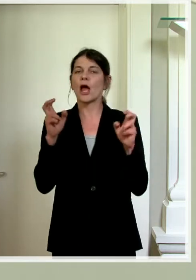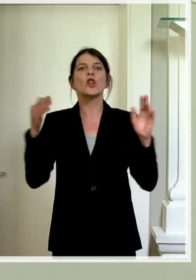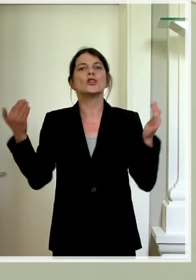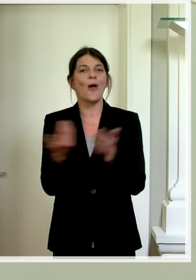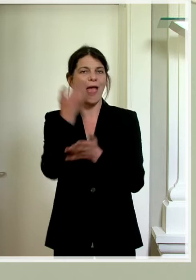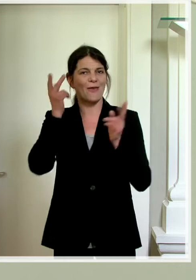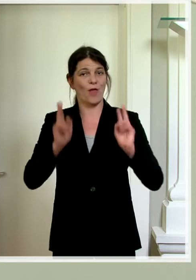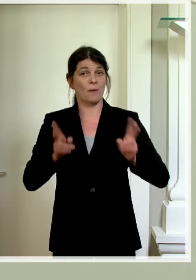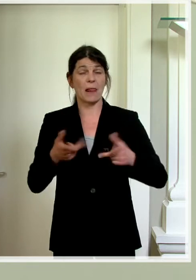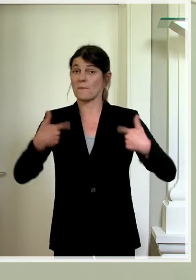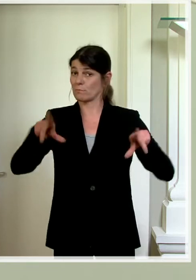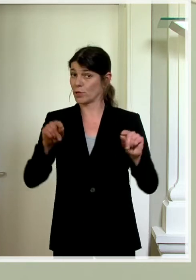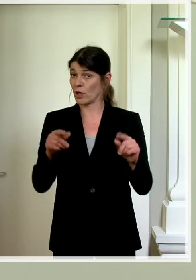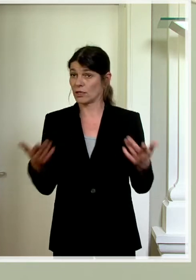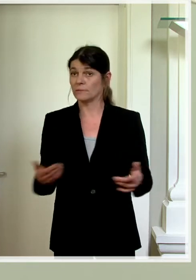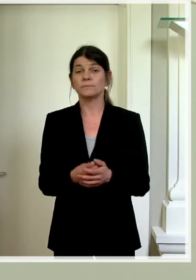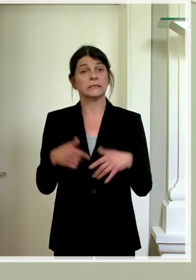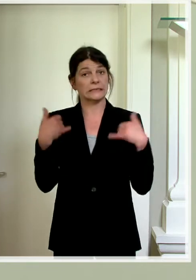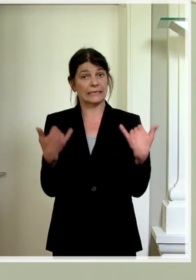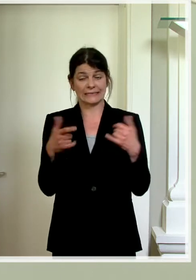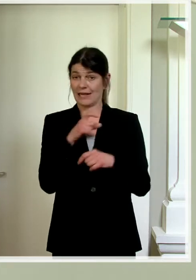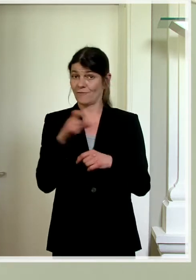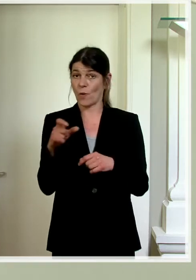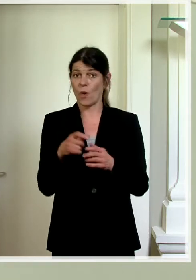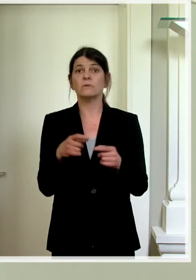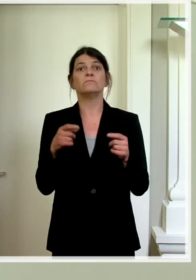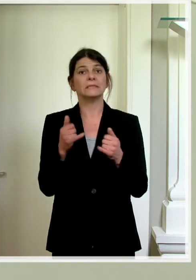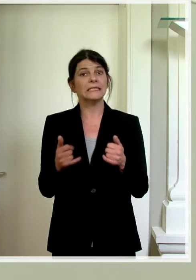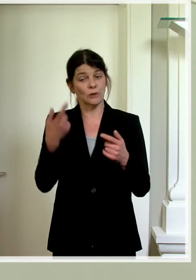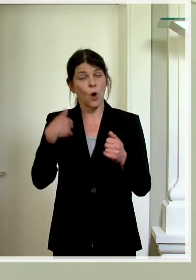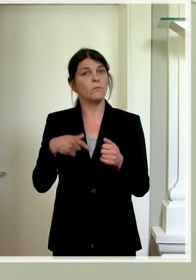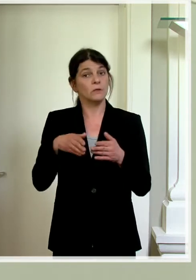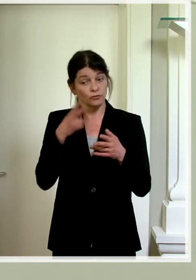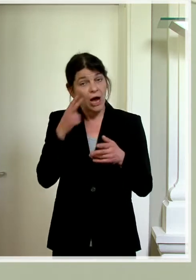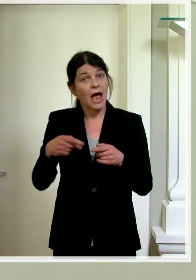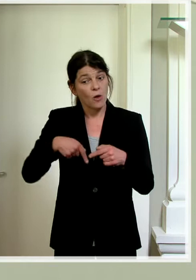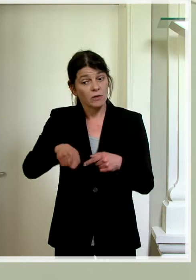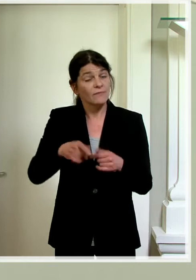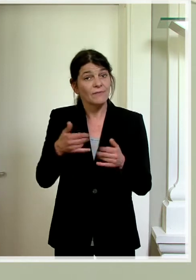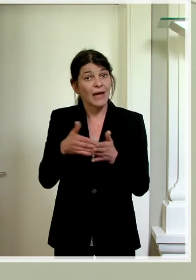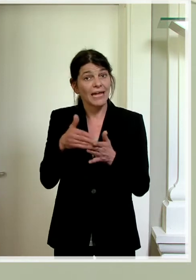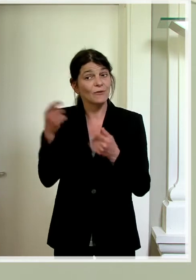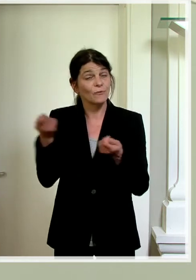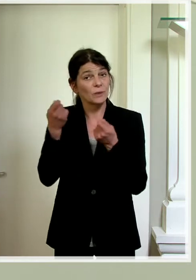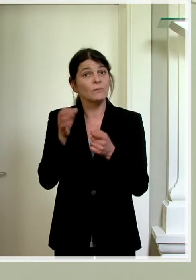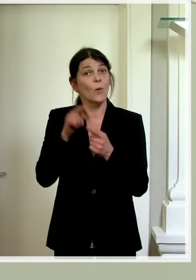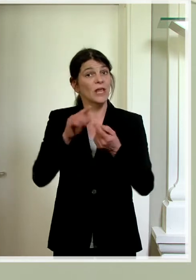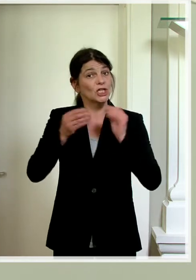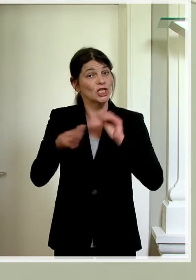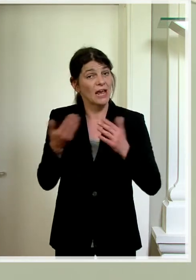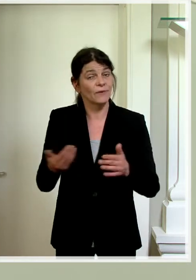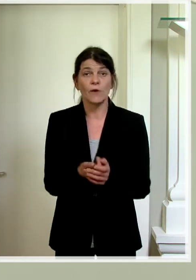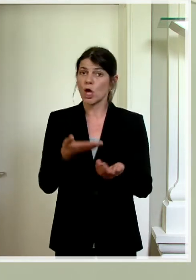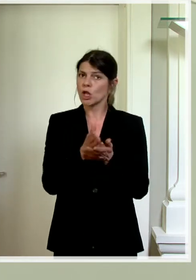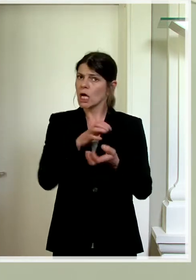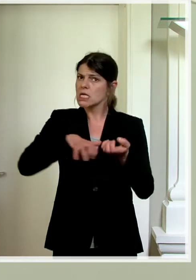Normalität bedeutet, dass nun die Wochen der Weichenstellung folgen für Betriebe und Geschäfte. Aufgrund der